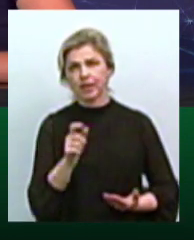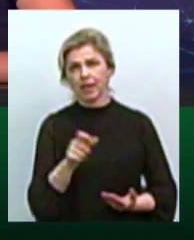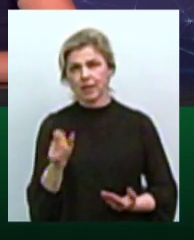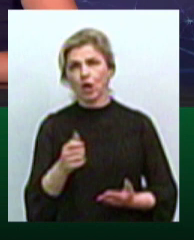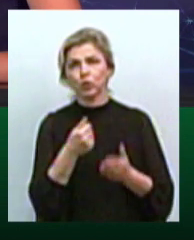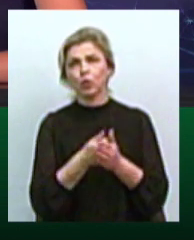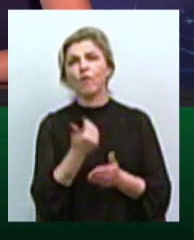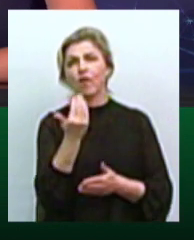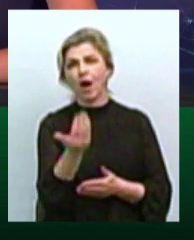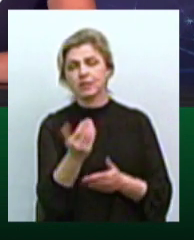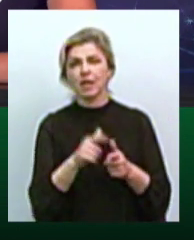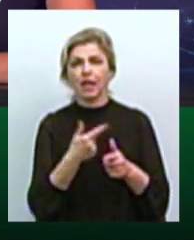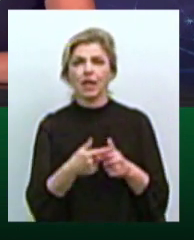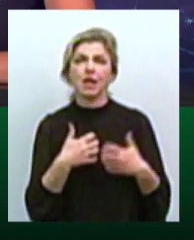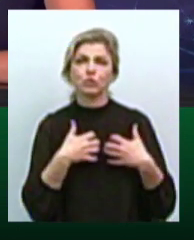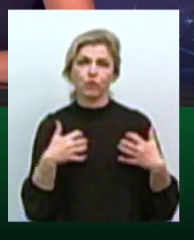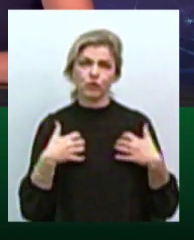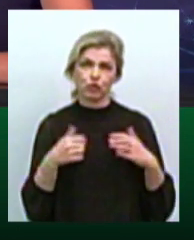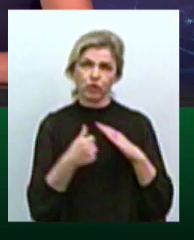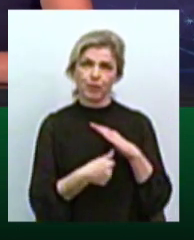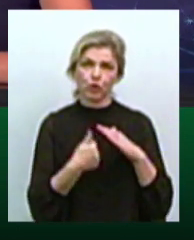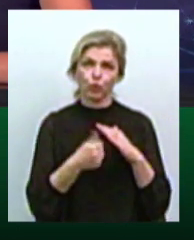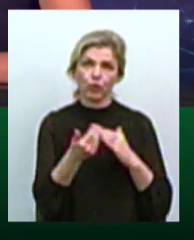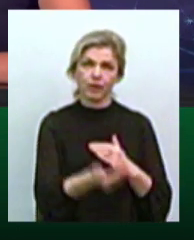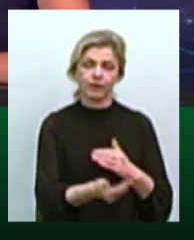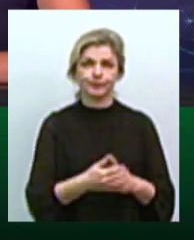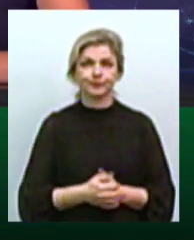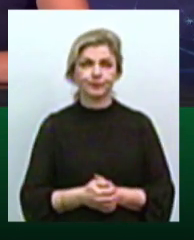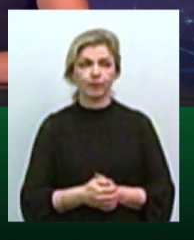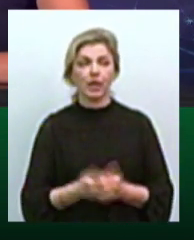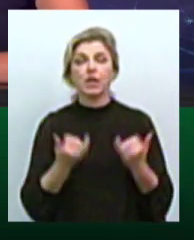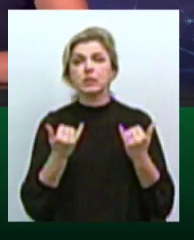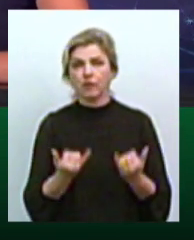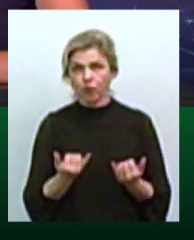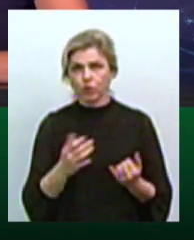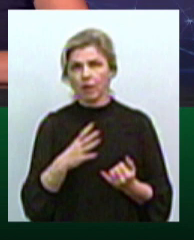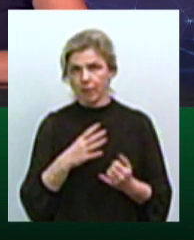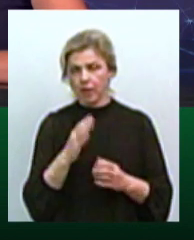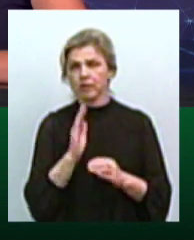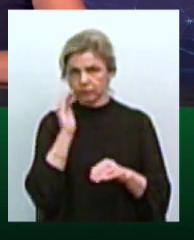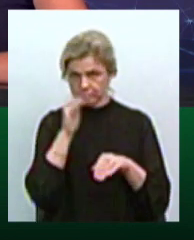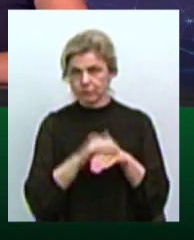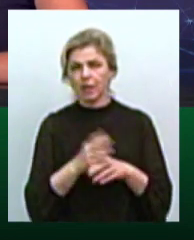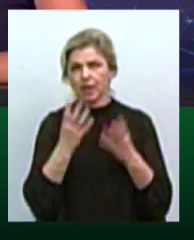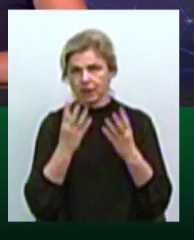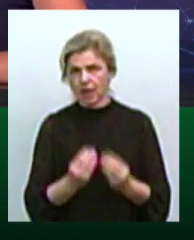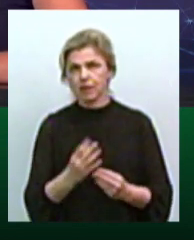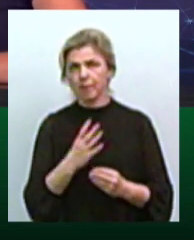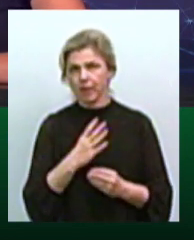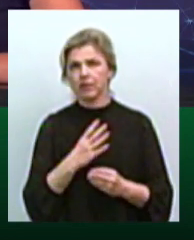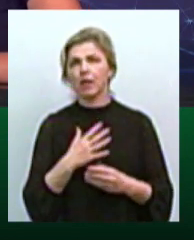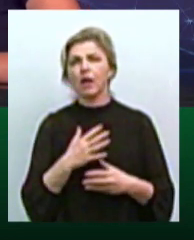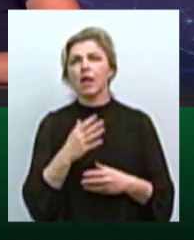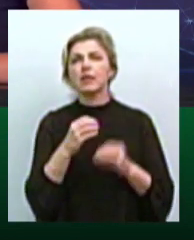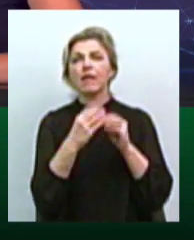вас або до безпритульних тварин? Сьогодні був день дійсно плідний, стерилізовано було нами 19